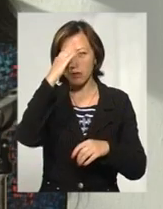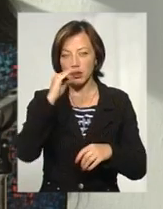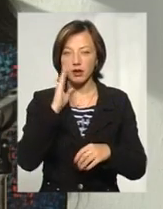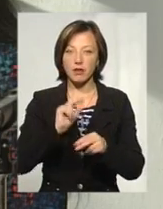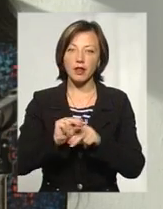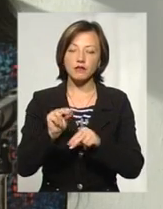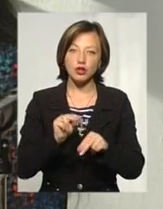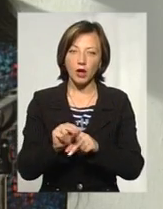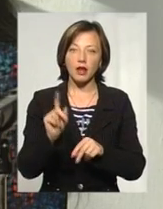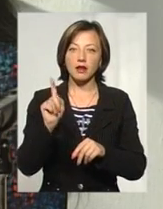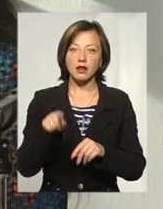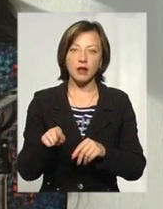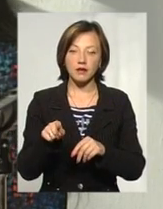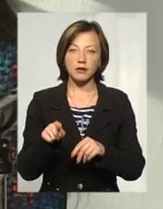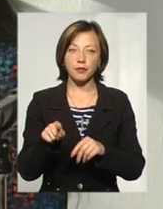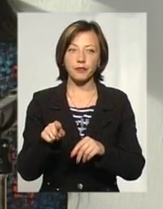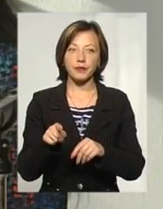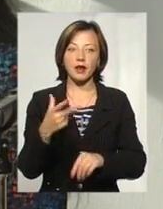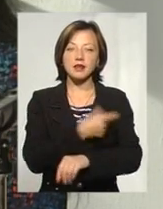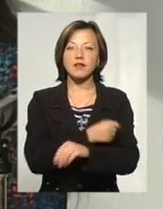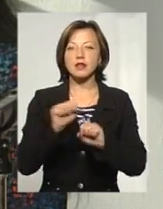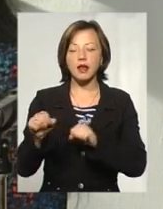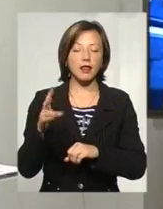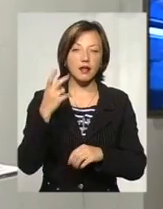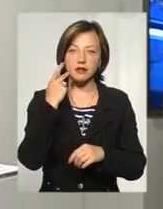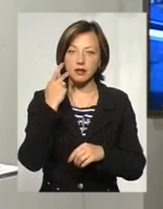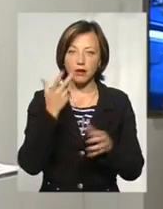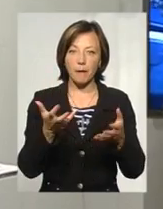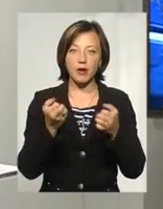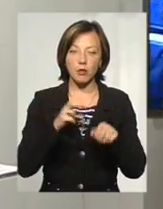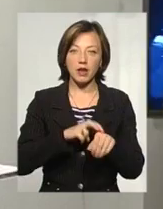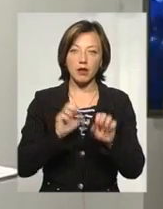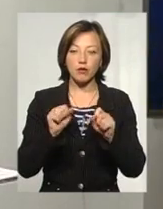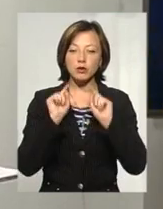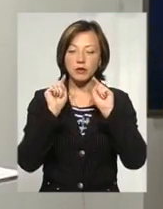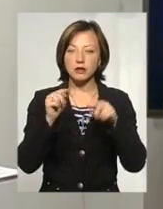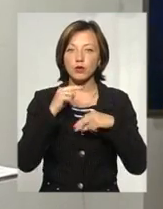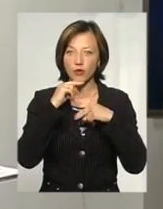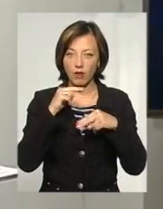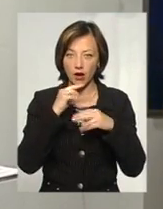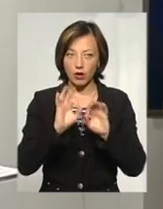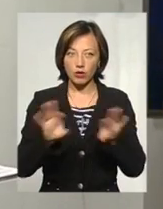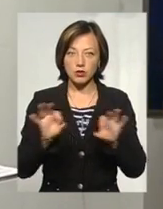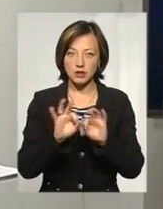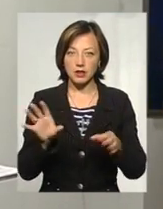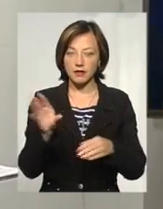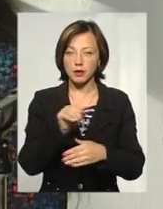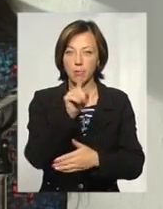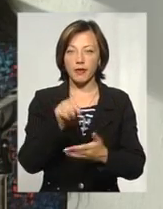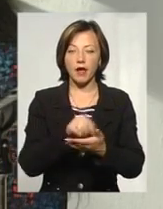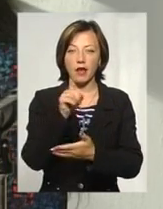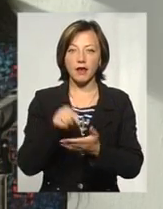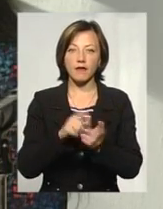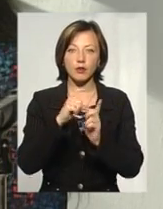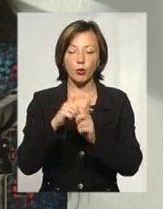навчати навіть з тої самої вакцинації. Не завжди на прийомі лікар може приділити стільки часу, щоб на всі питання відповісти.